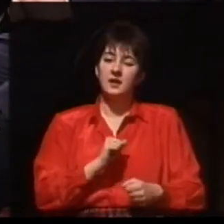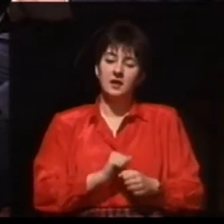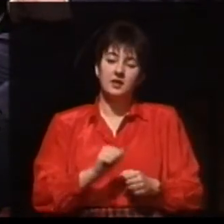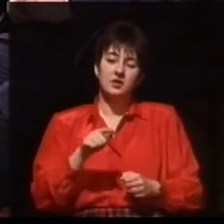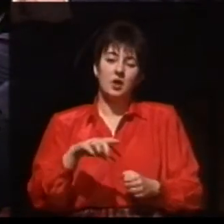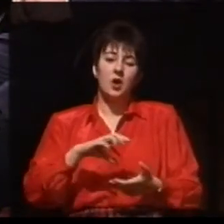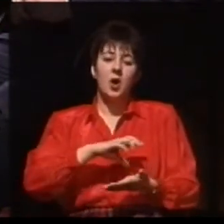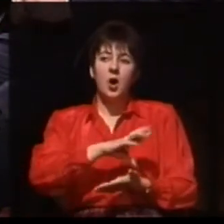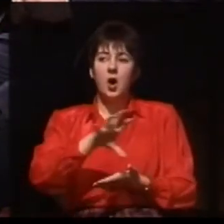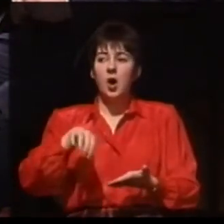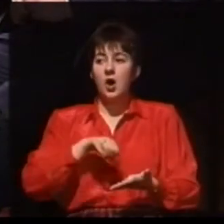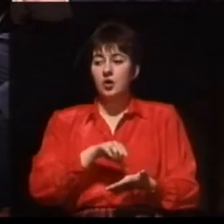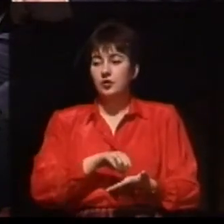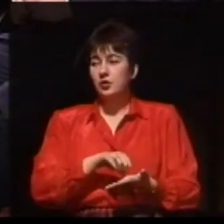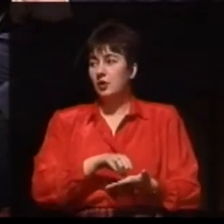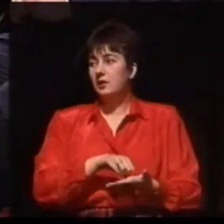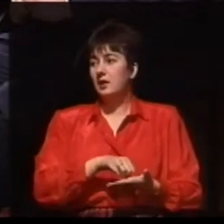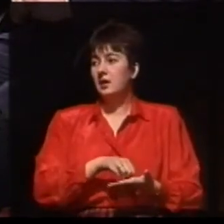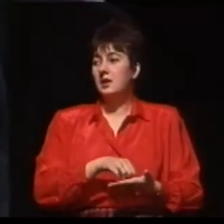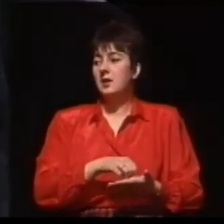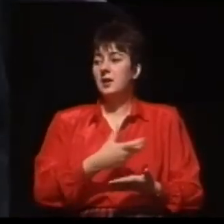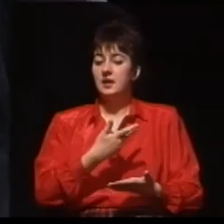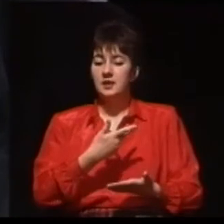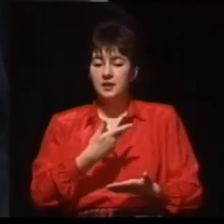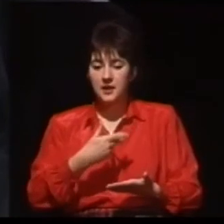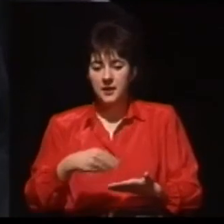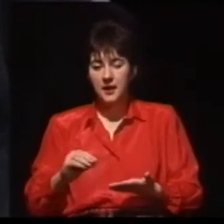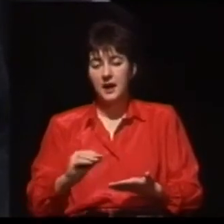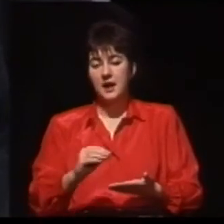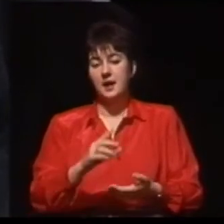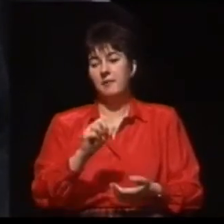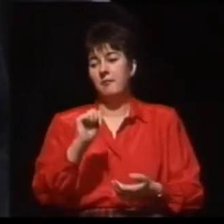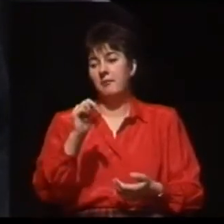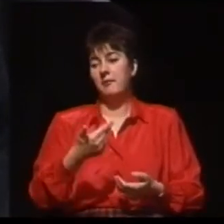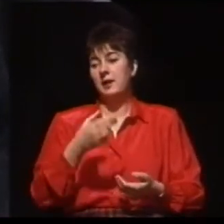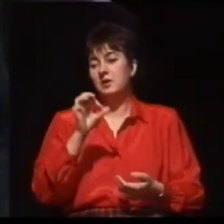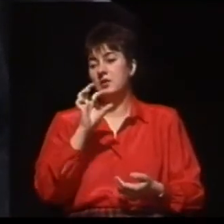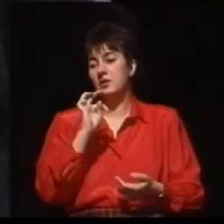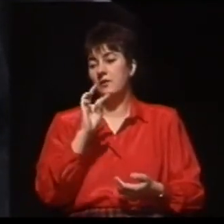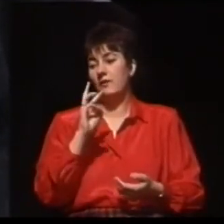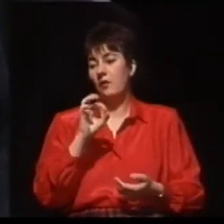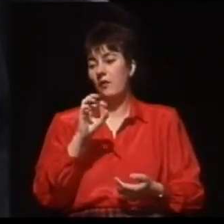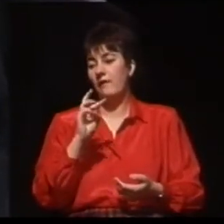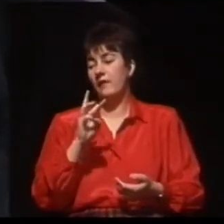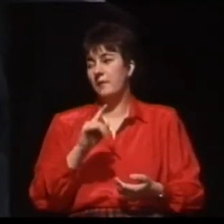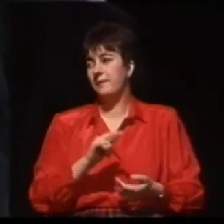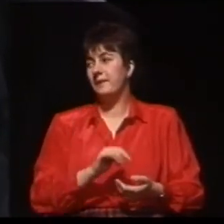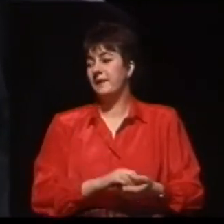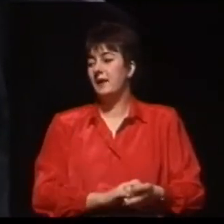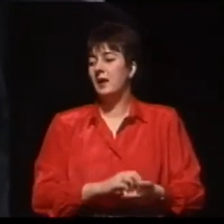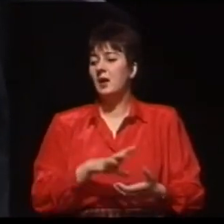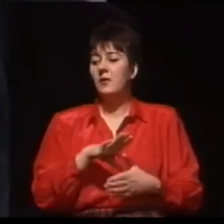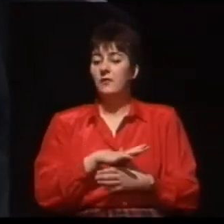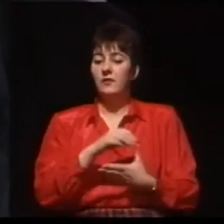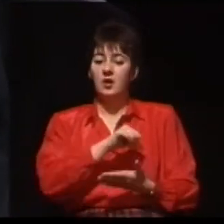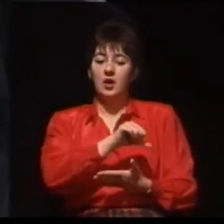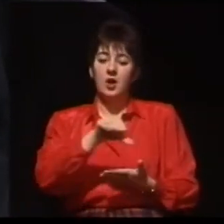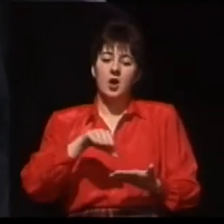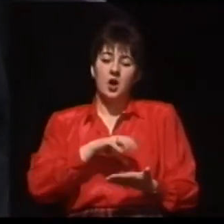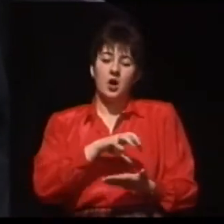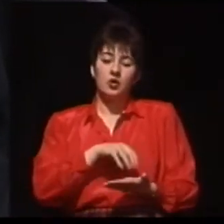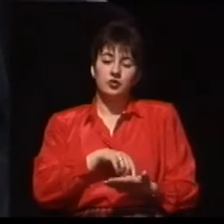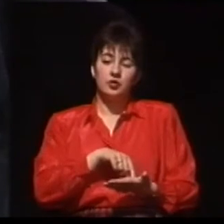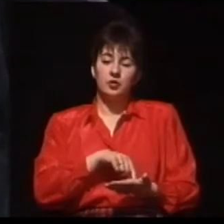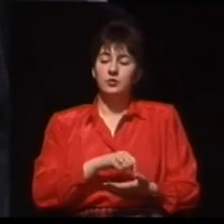Jest dostępny dla pacjentów z całej Polski. W ośrodku tym w sposób szczególny i bardzo